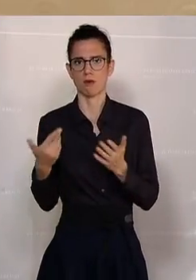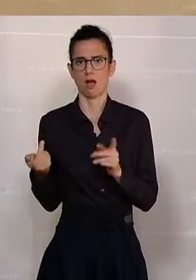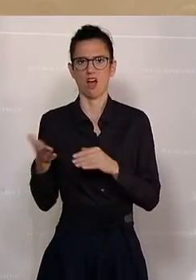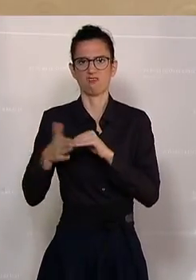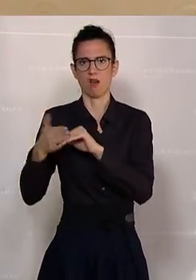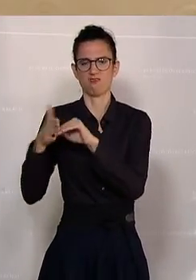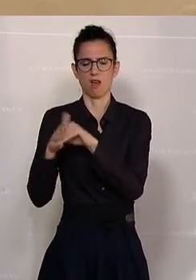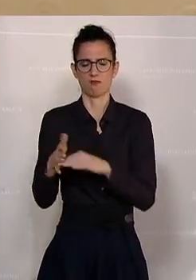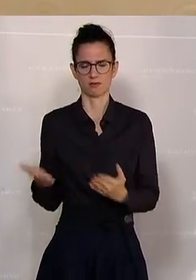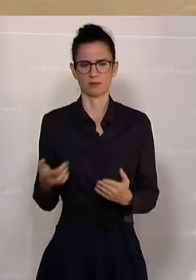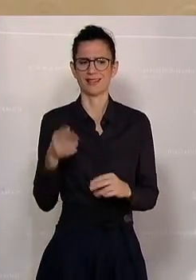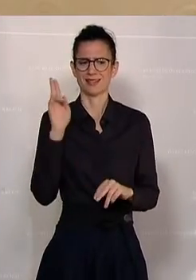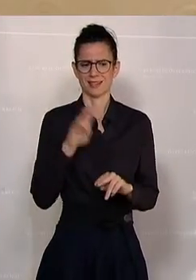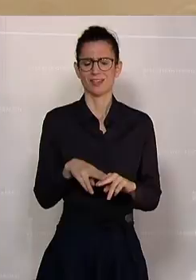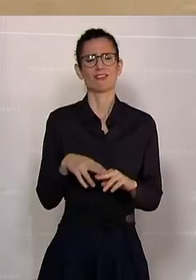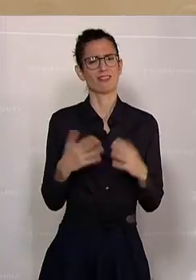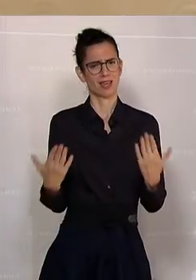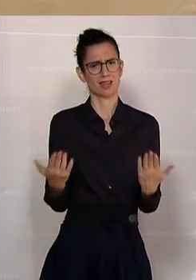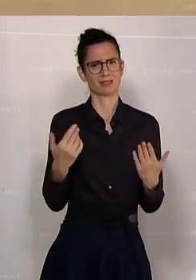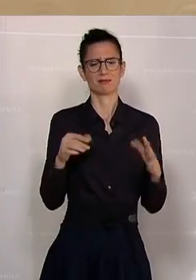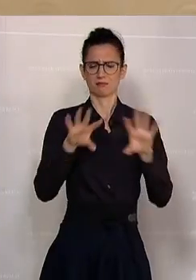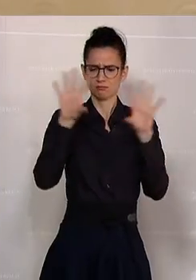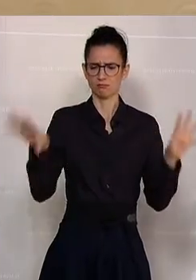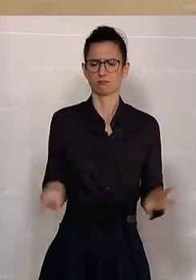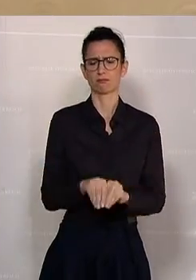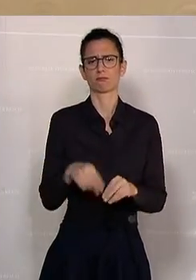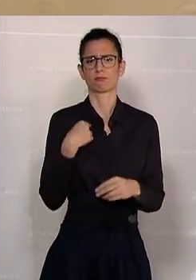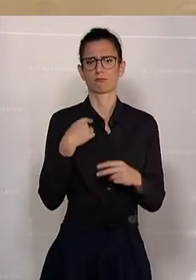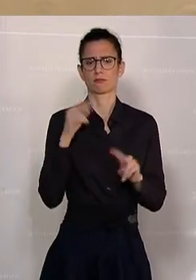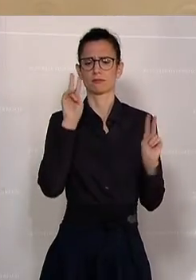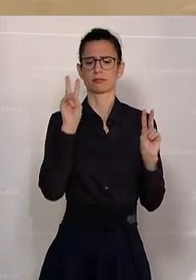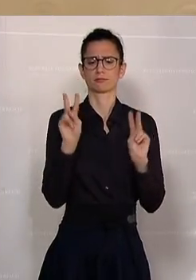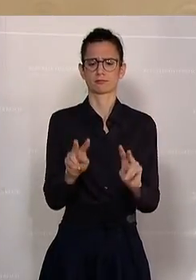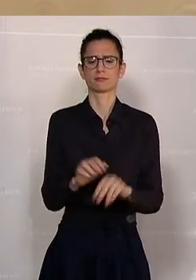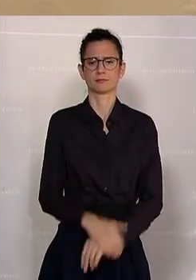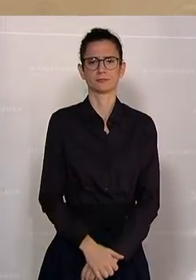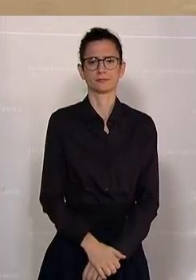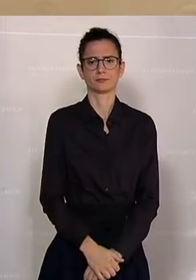Also wann? Dann reden wir über das ganze Ding mit dem Blick aufs Ganze.